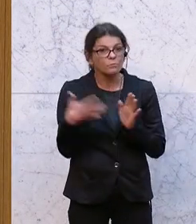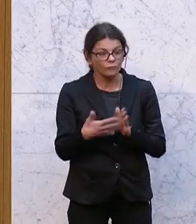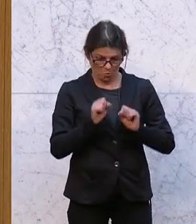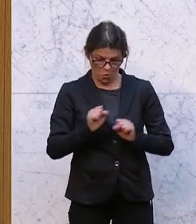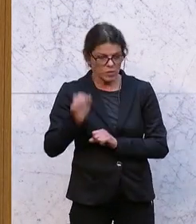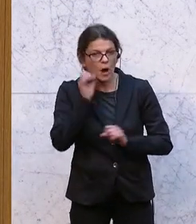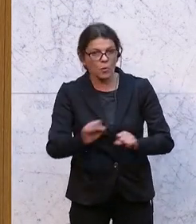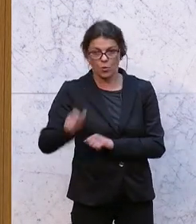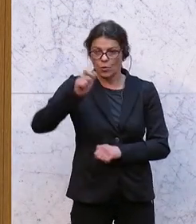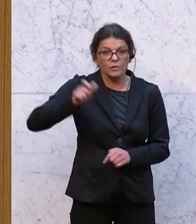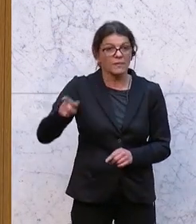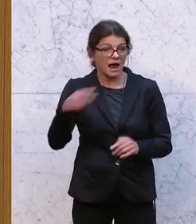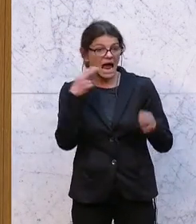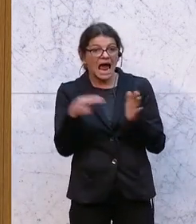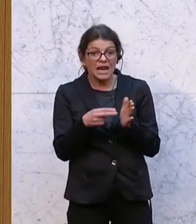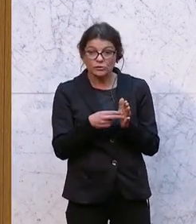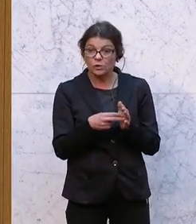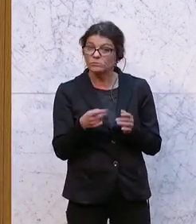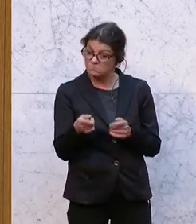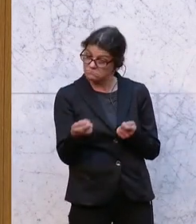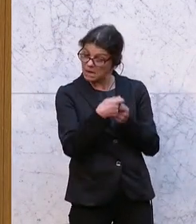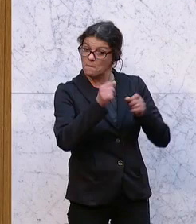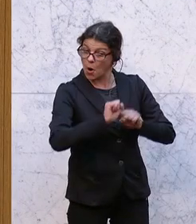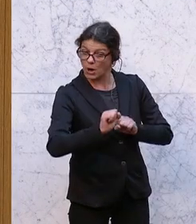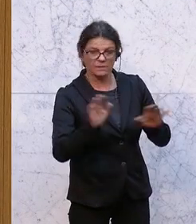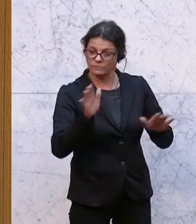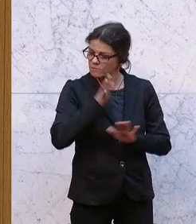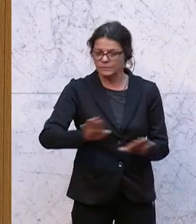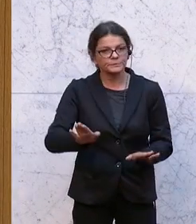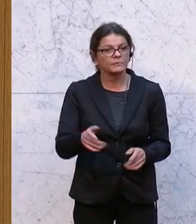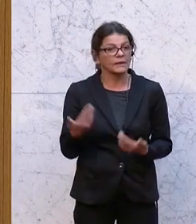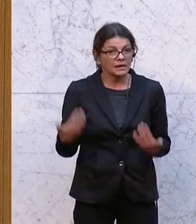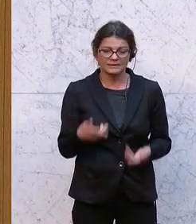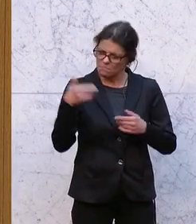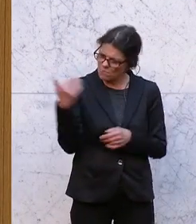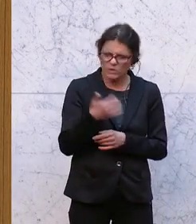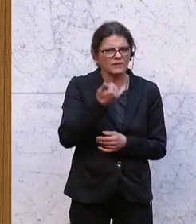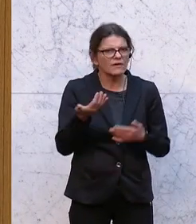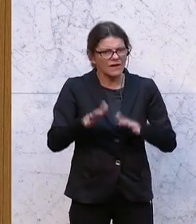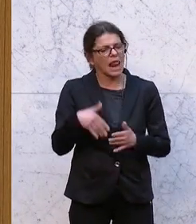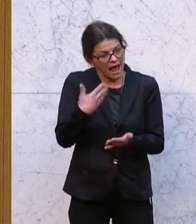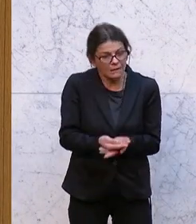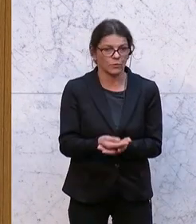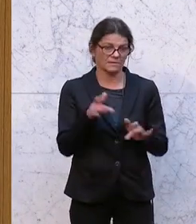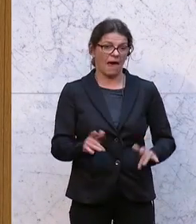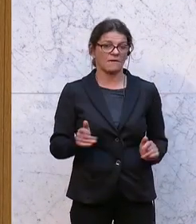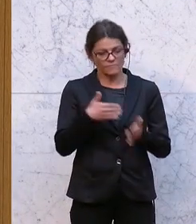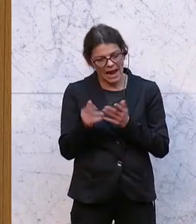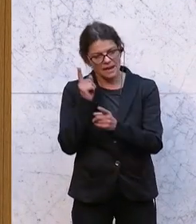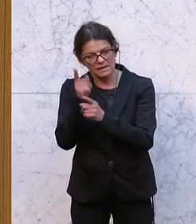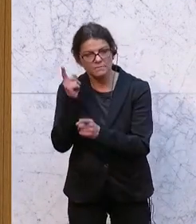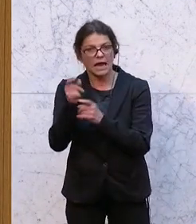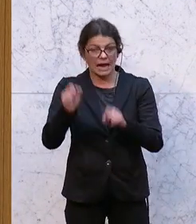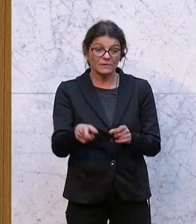Kundinnen oder Kunden eine elektronische Anstellung möglich ist. Das heißt, das muss auf jeden Fall angeboten werden. Das heißt es